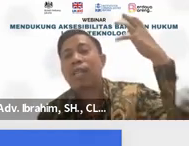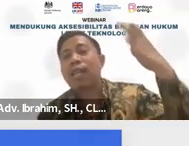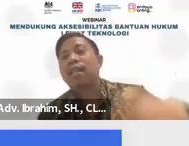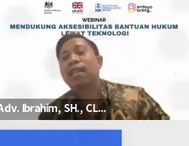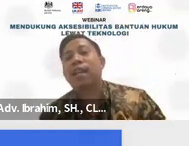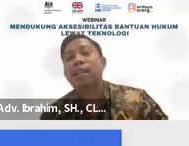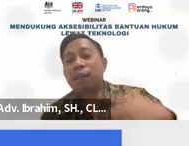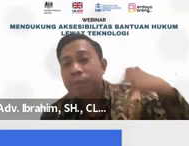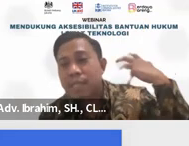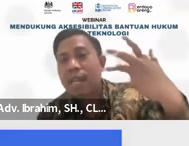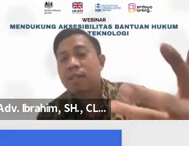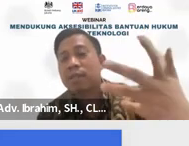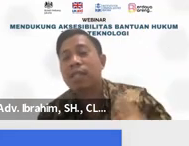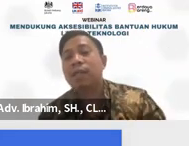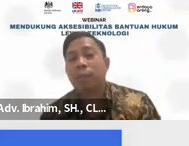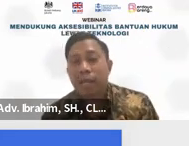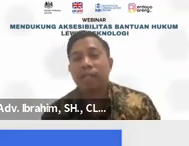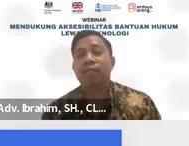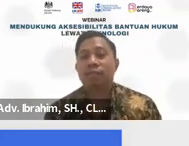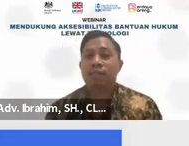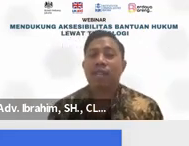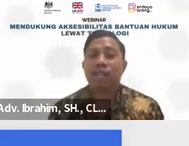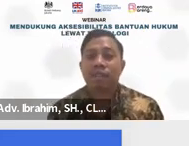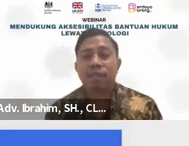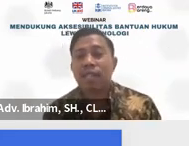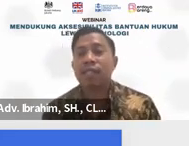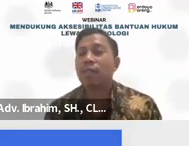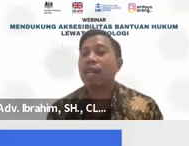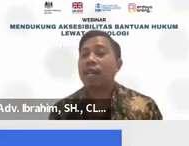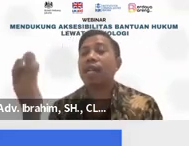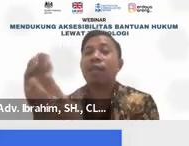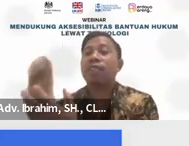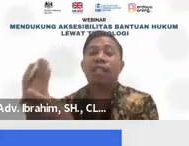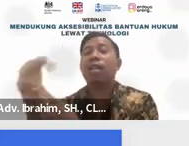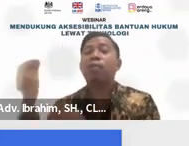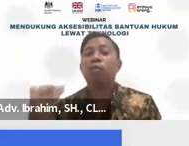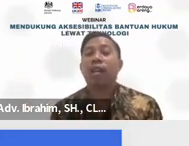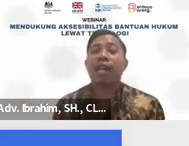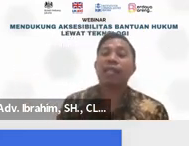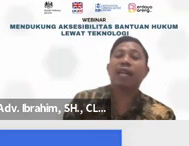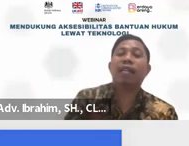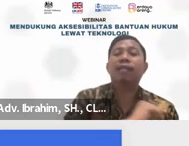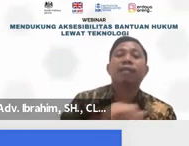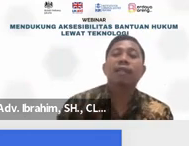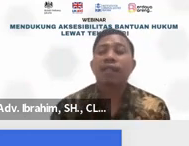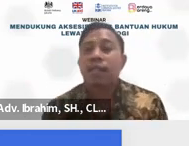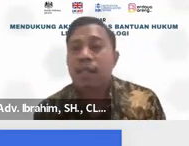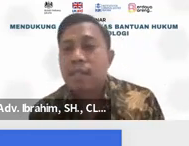muncullah KTA digital yang bisa langsung di print jadi sebenarnya KTA fisik tidak dibutuhkan lagi